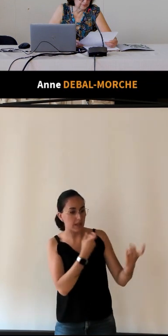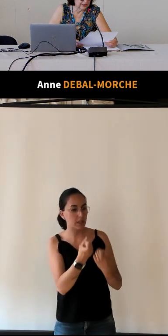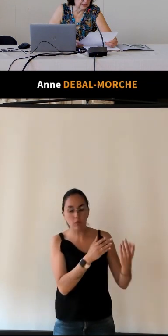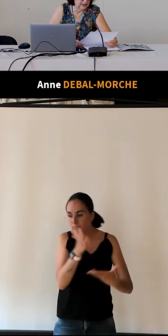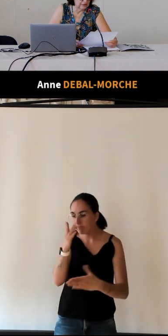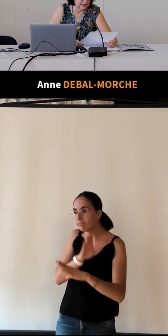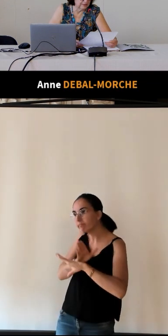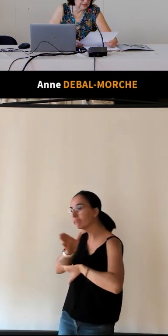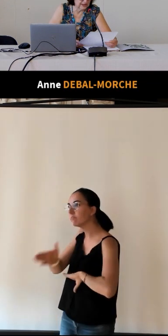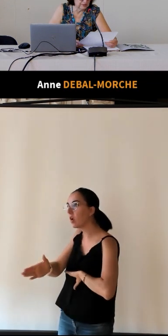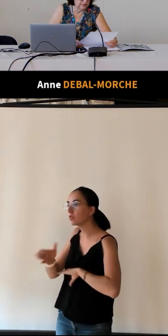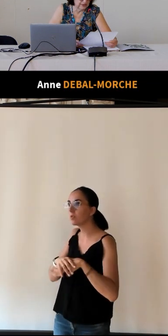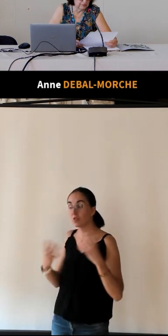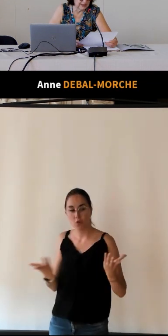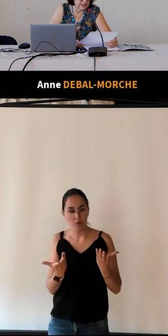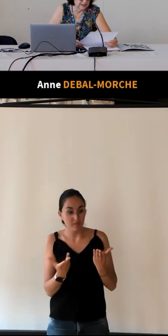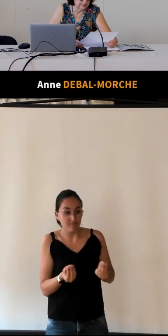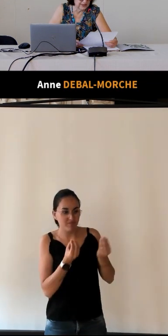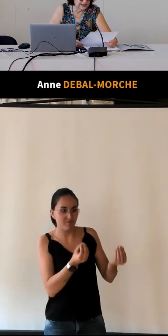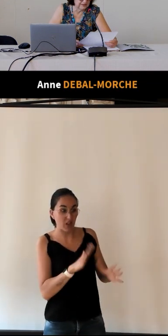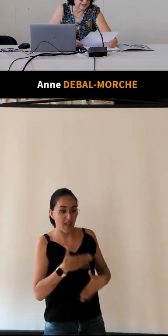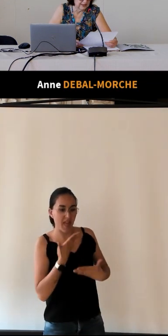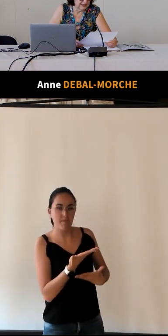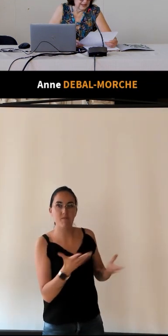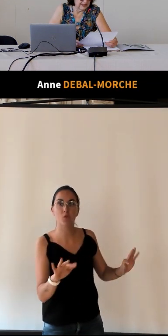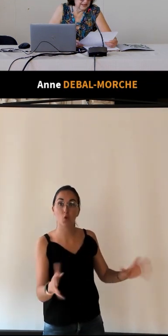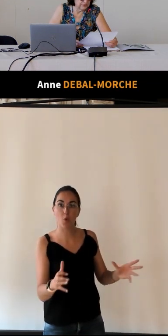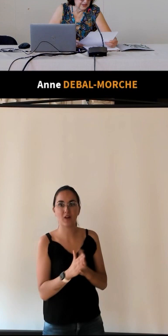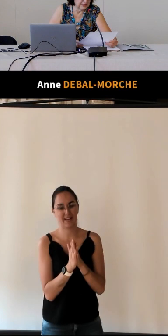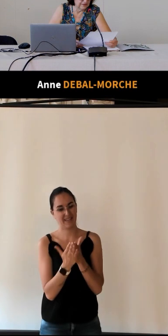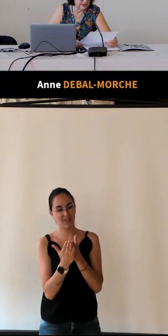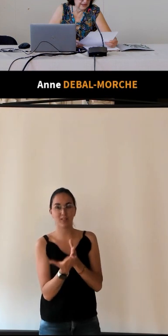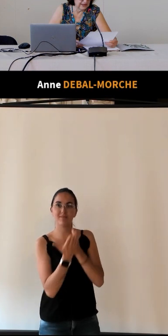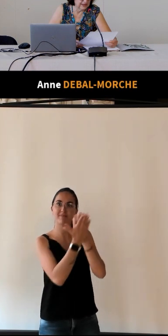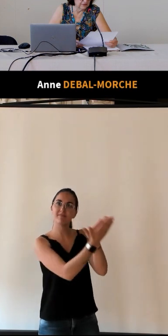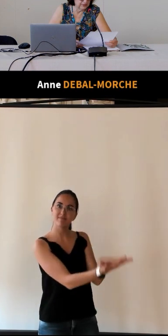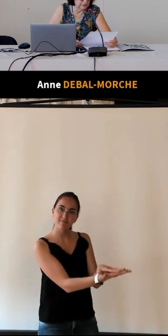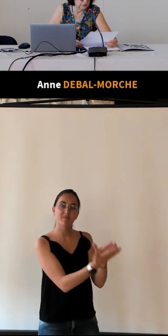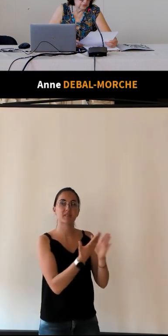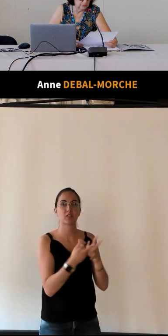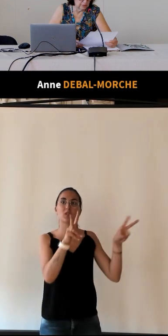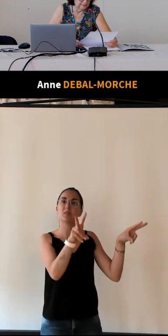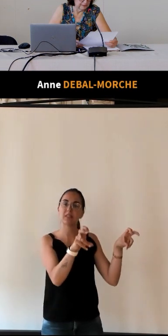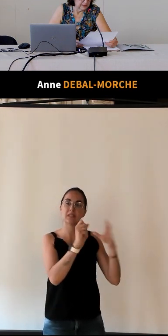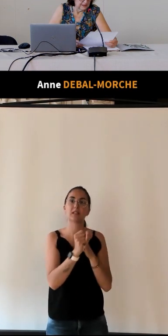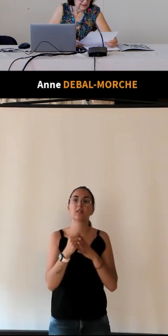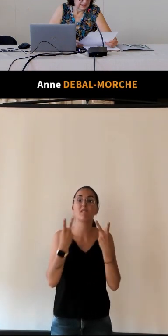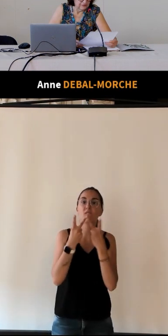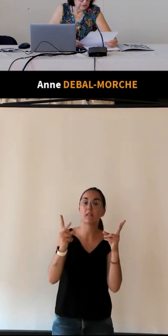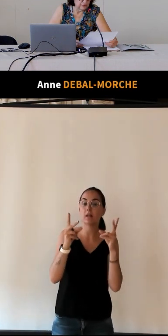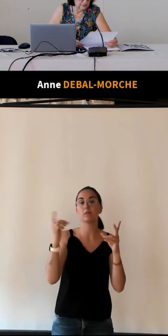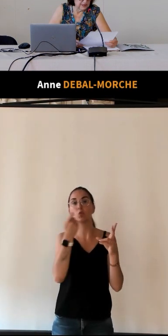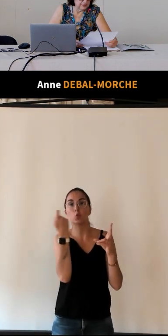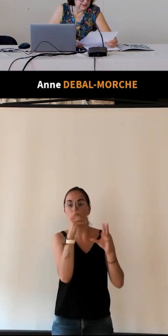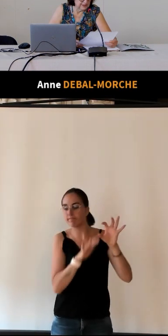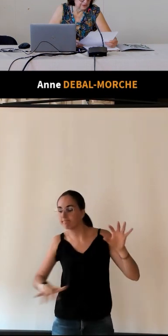Duchemin a eu la pensée de lui faire hommage d'un petit livre intitulé « La ville et les environs de Tours ». Il a